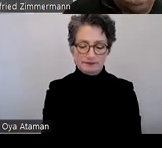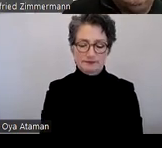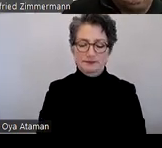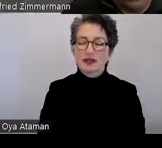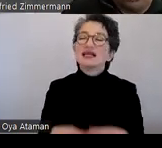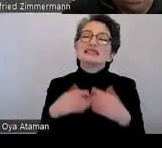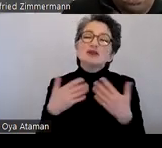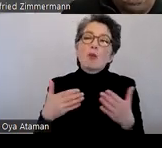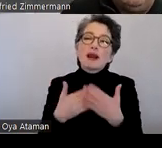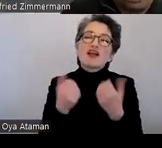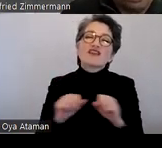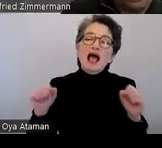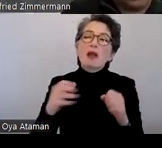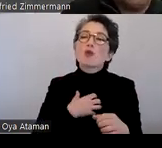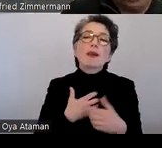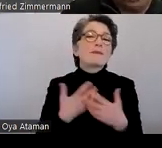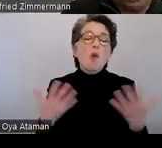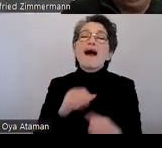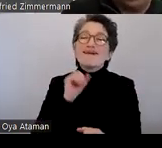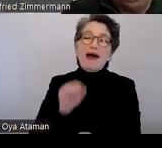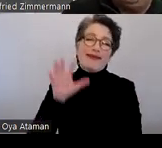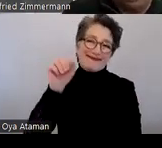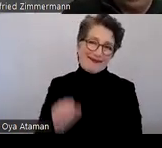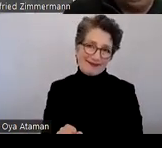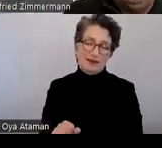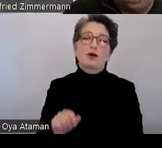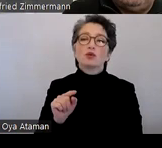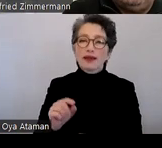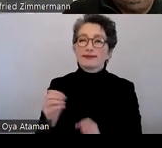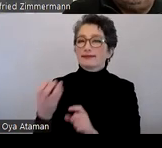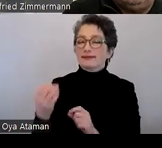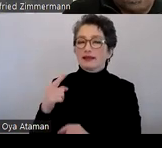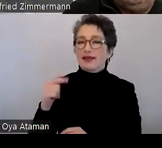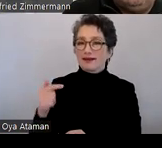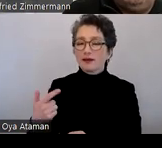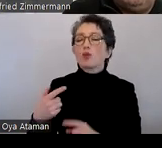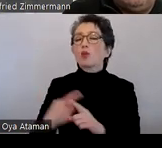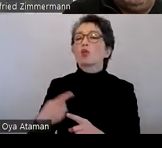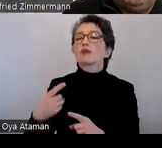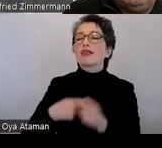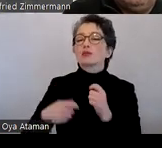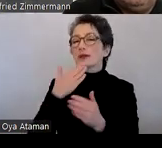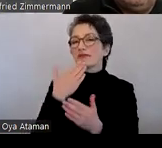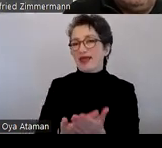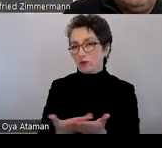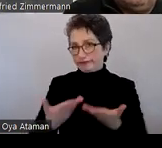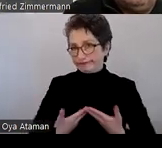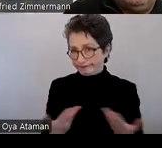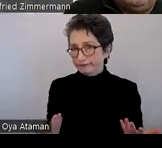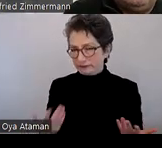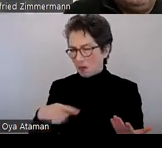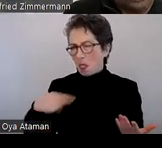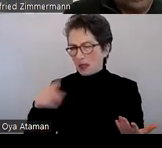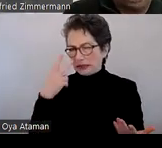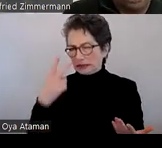das Pack hier generiert Berichte und Handlungsempfehlungen. Also wir werden es gleich